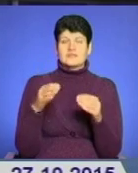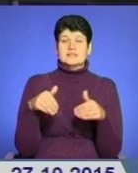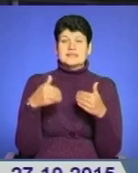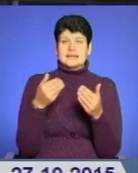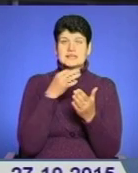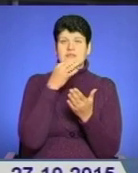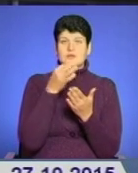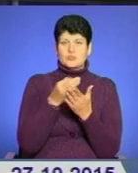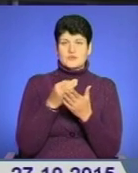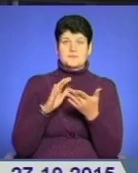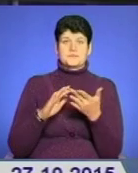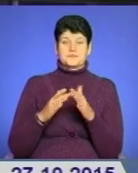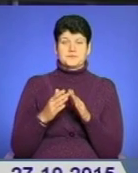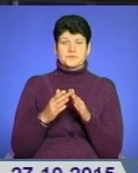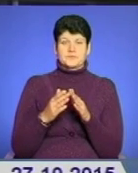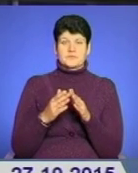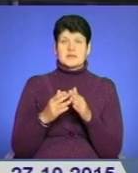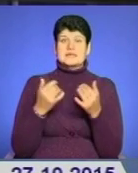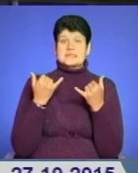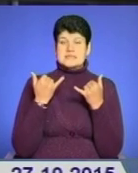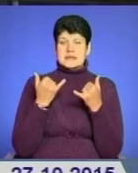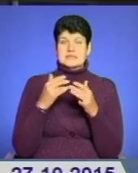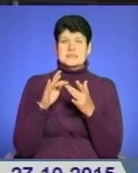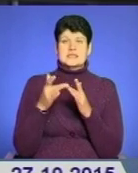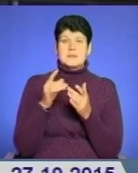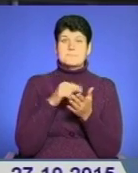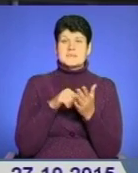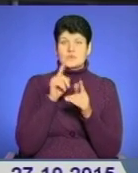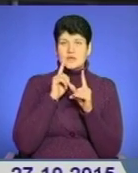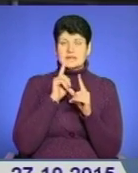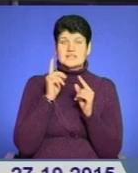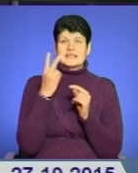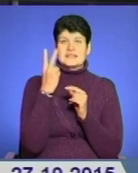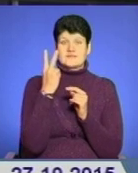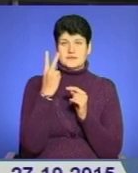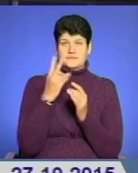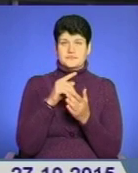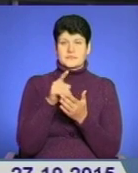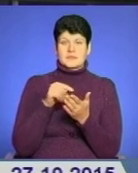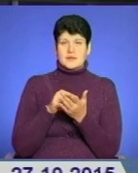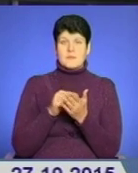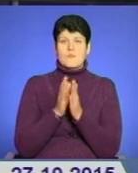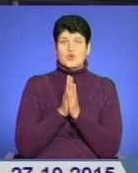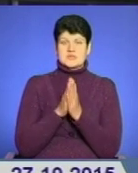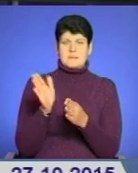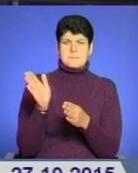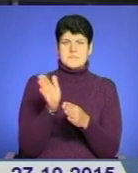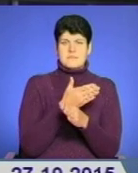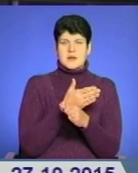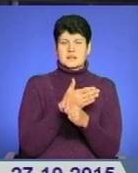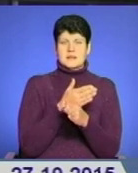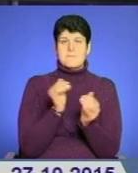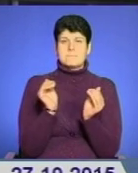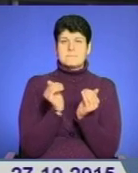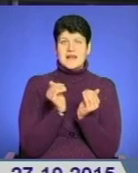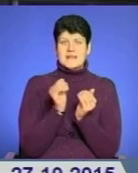відповідь на електронну петицію. Зараз на сайті міської ради лише дві петиції. Тернополяни просять прибрати з велодоріжок малі